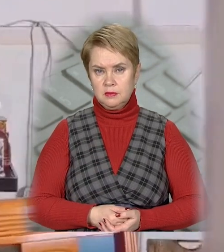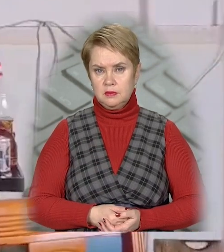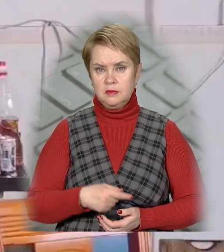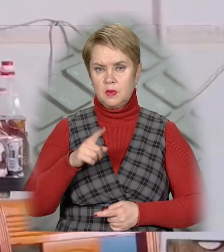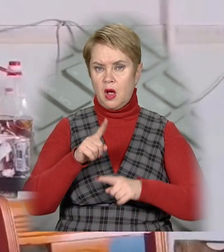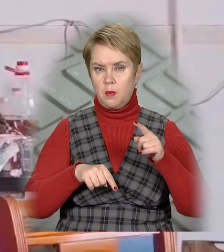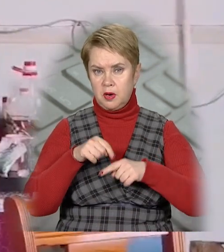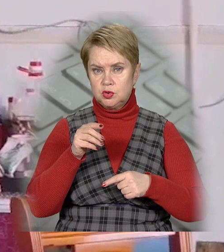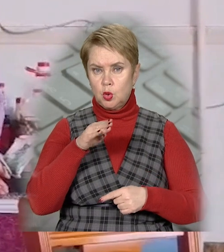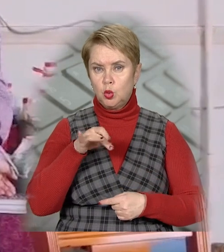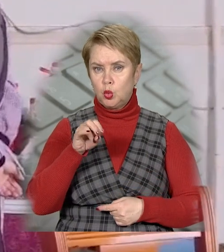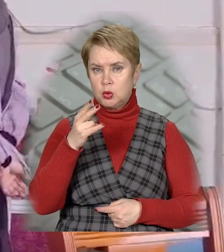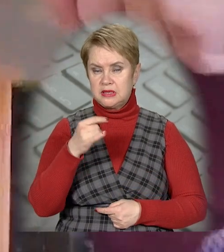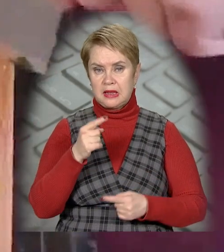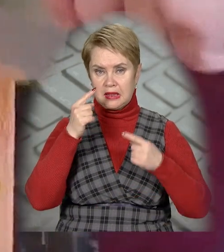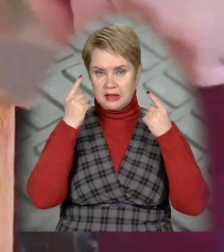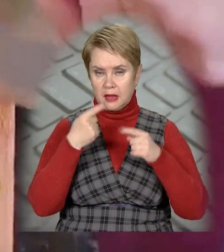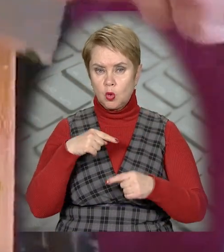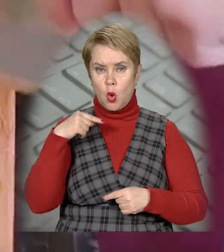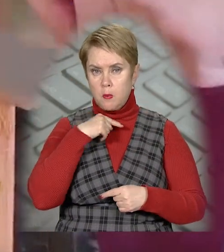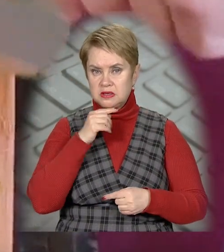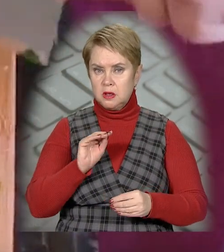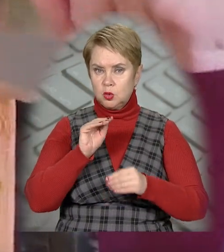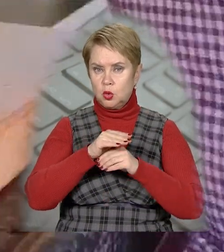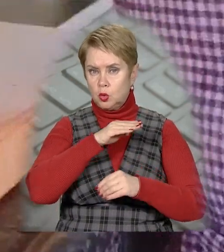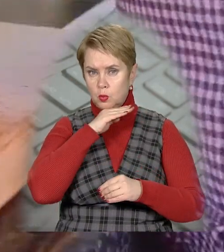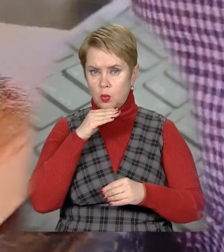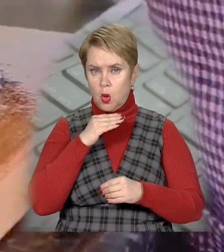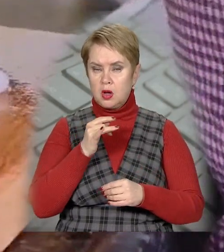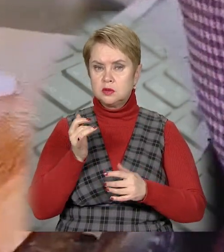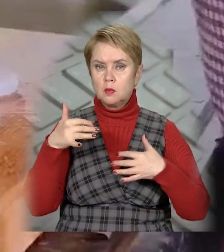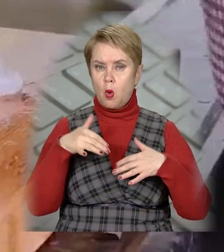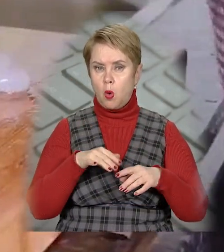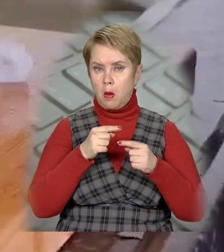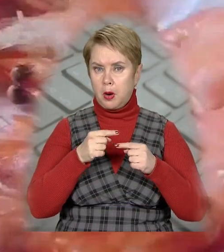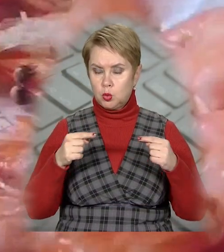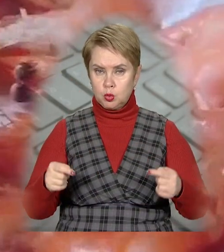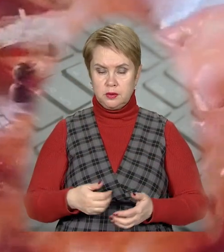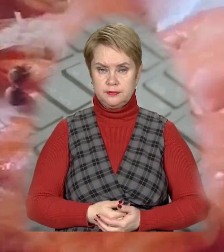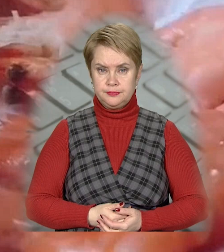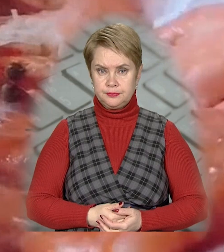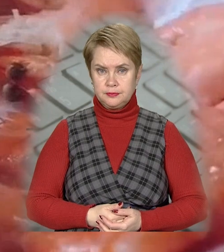На батьківщині Тунця на півдні Китаю до м'ясних страв додають багато наїдок з морепродуктів.